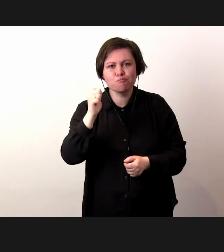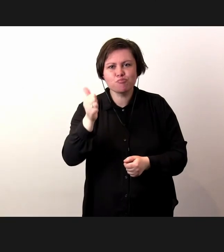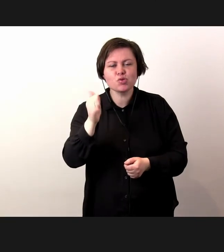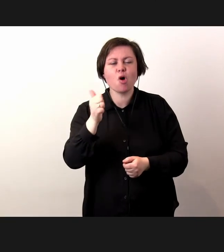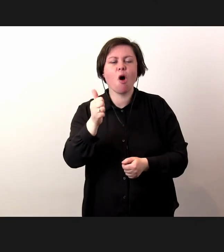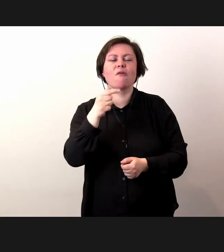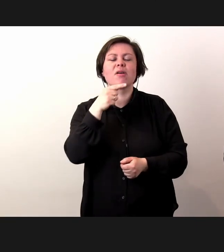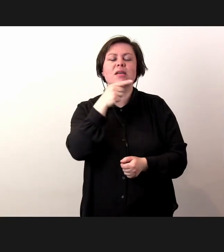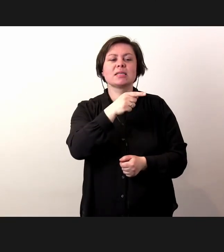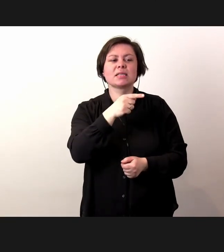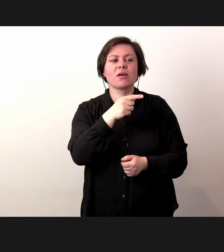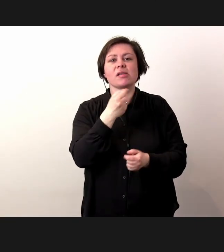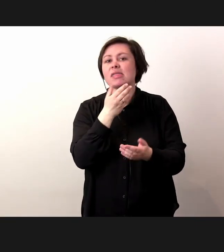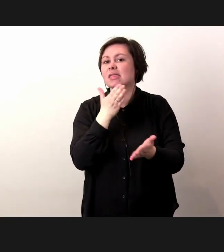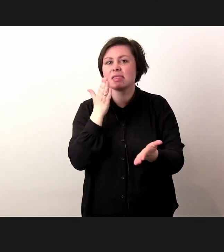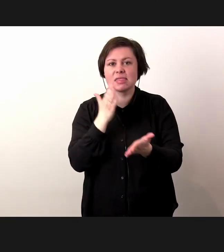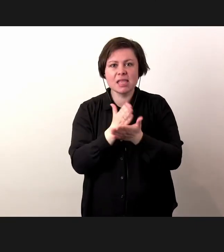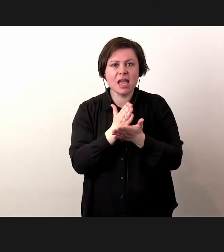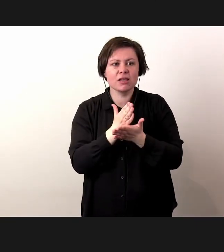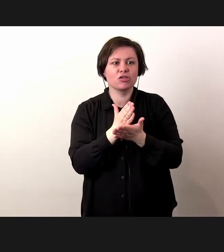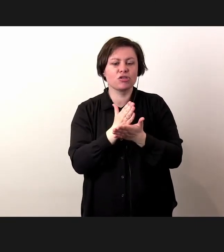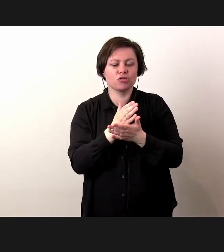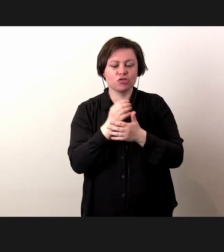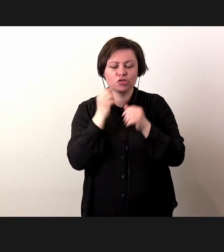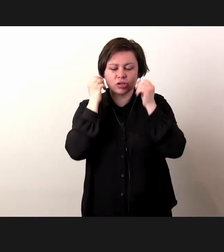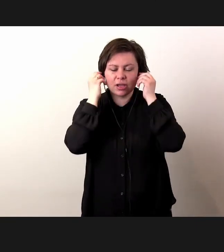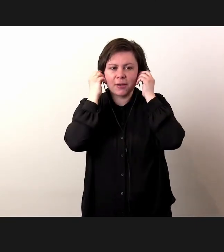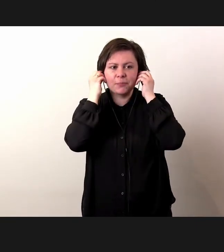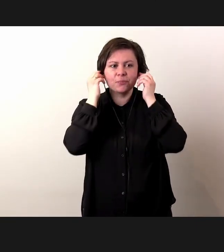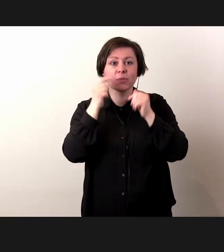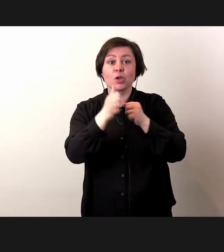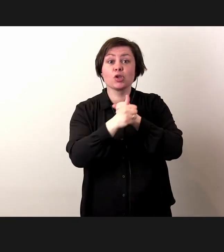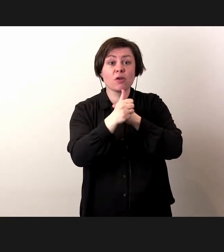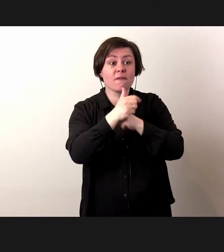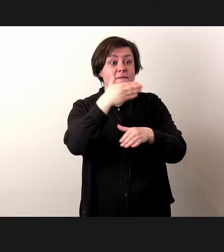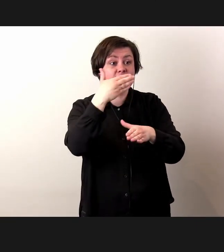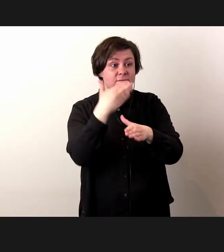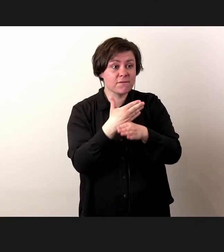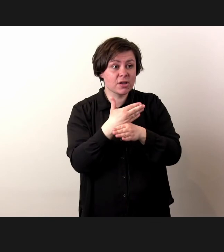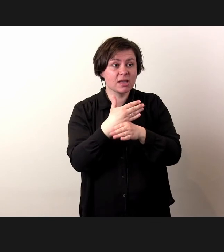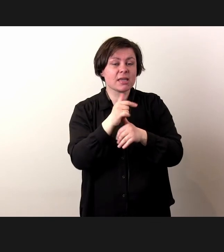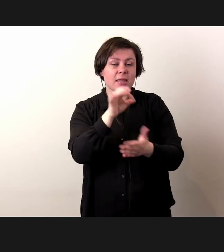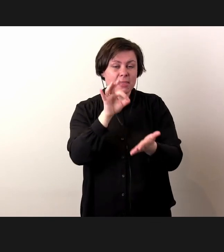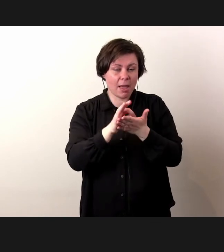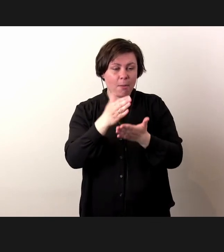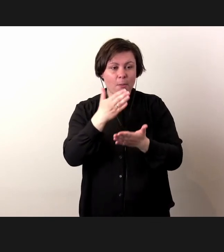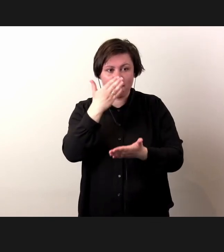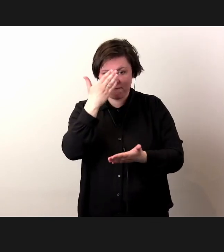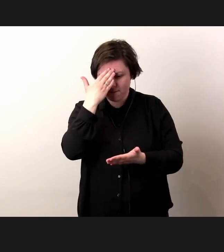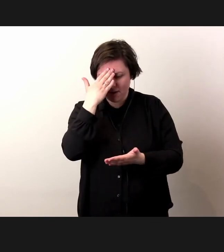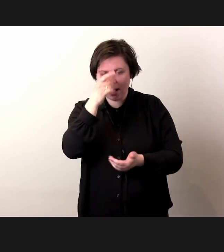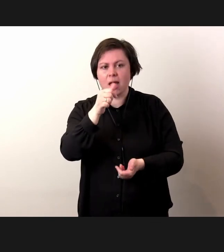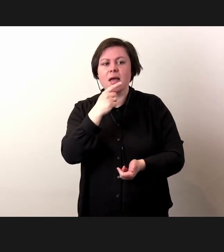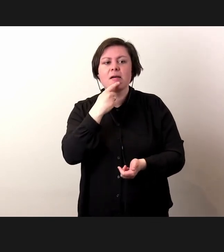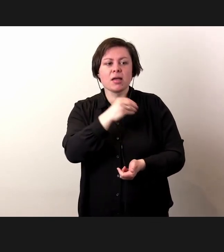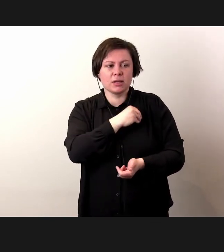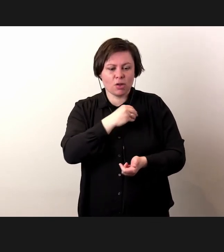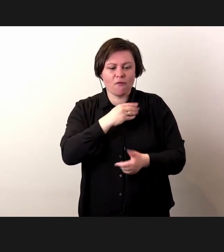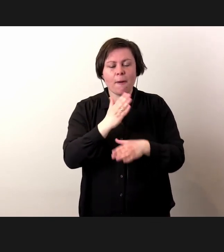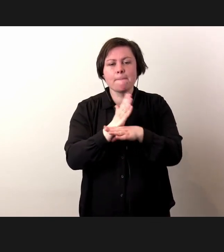każdym calu, nie tylko merytoryczne z ramienia firmy, która, jak pewnie wiecie, po polsku się nazywa